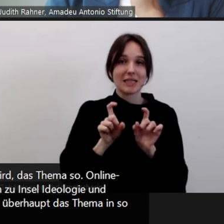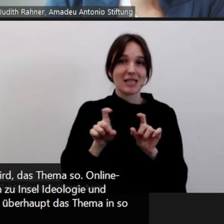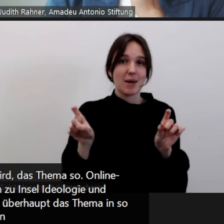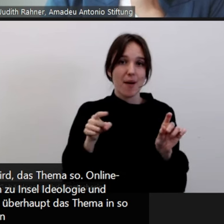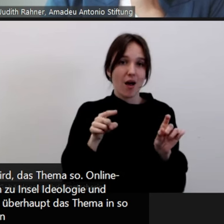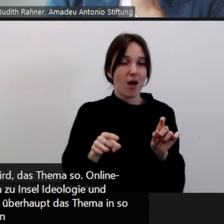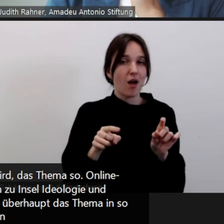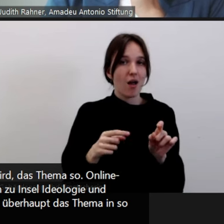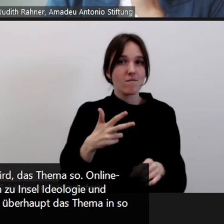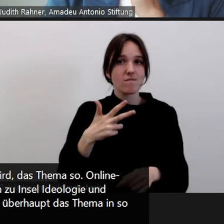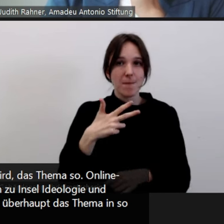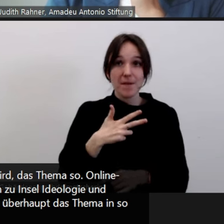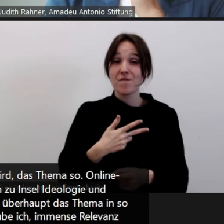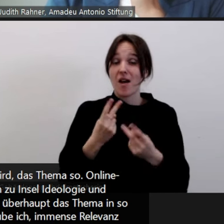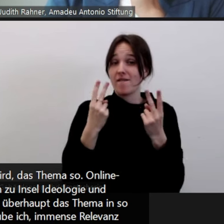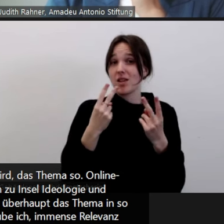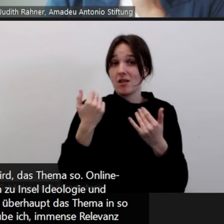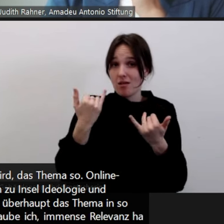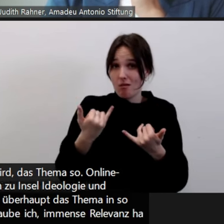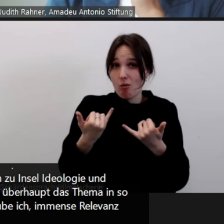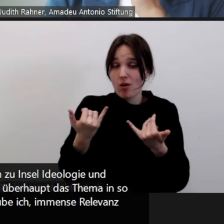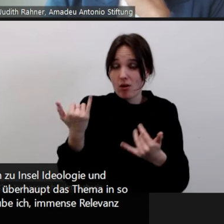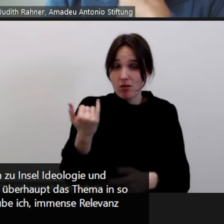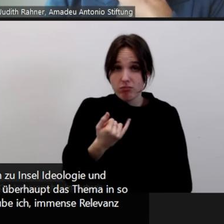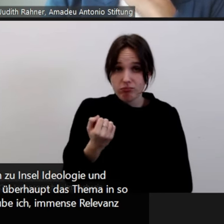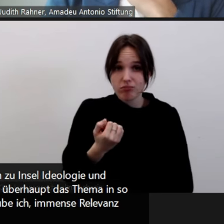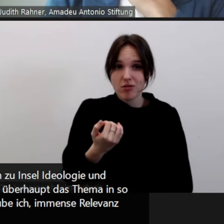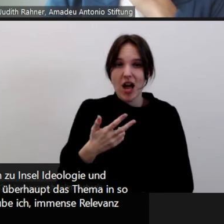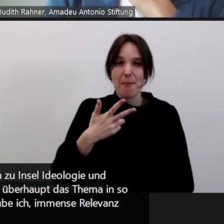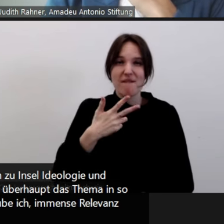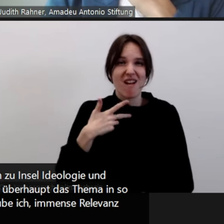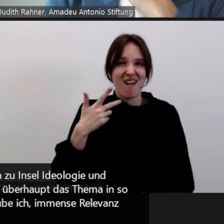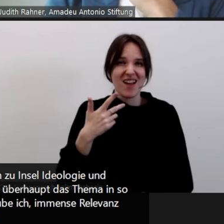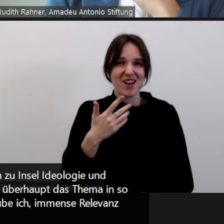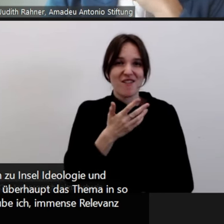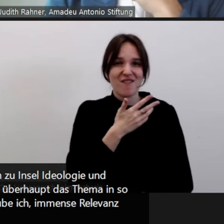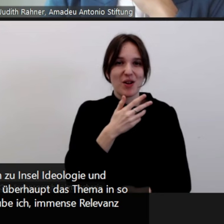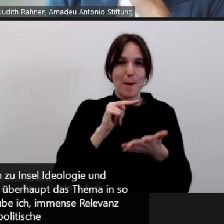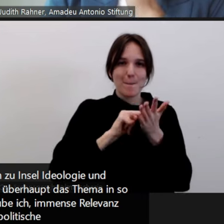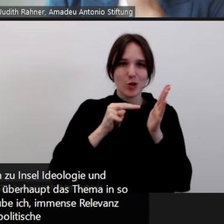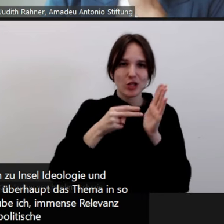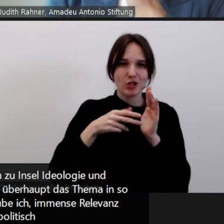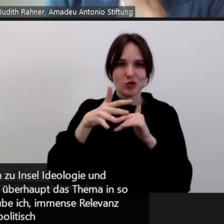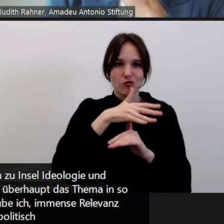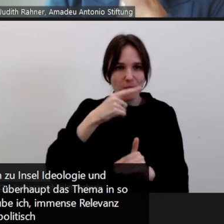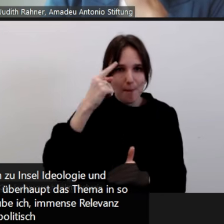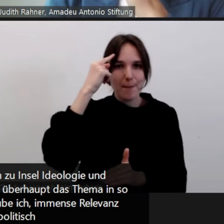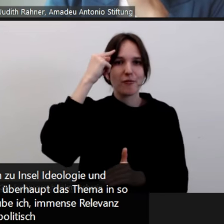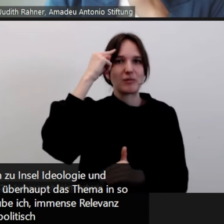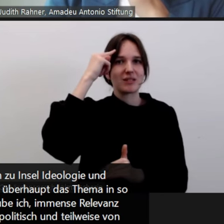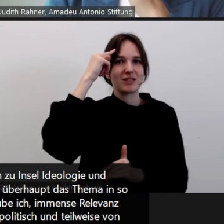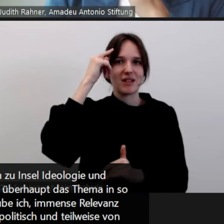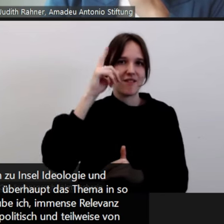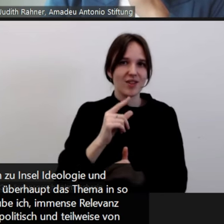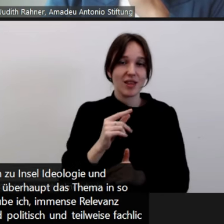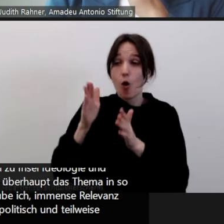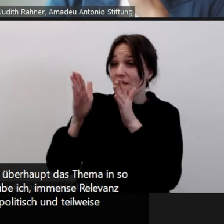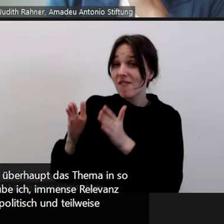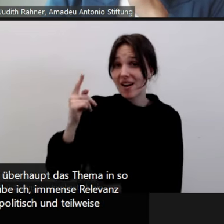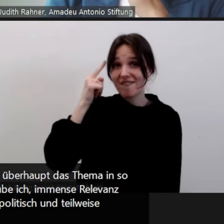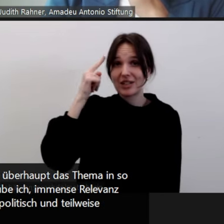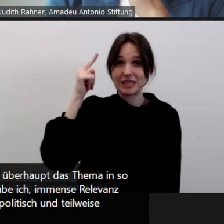glaube ich, immense Relevanz hat und dafür noch gar nicht ausreichend politisch und teilweise fachlich